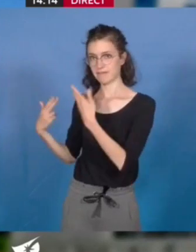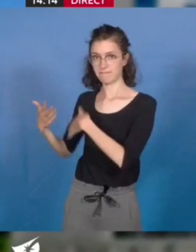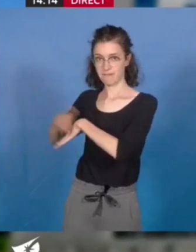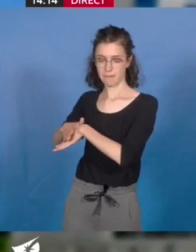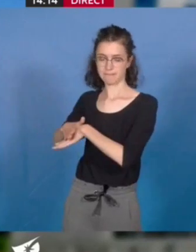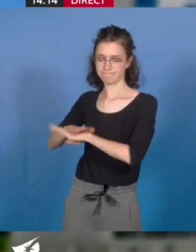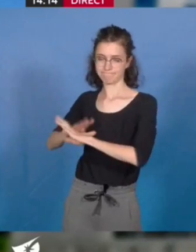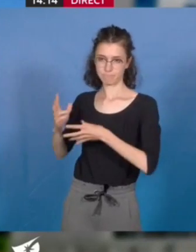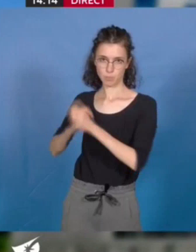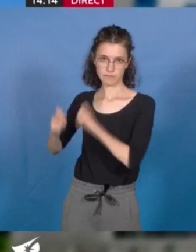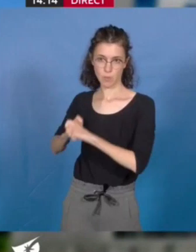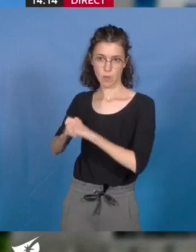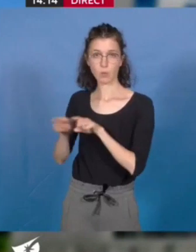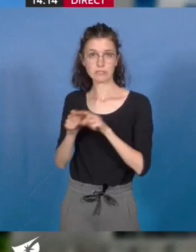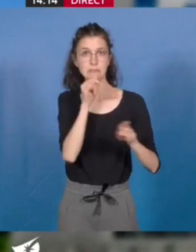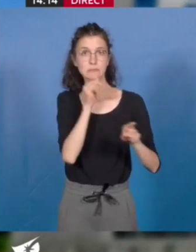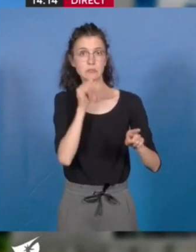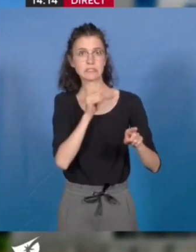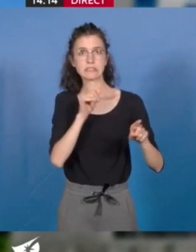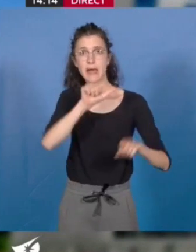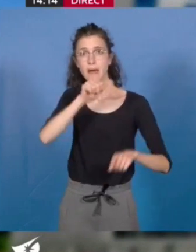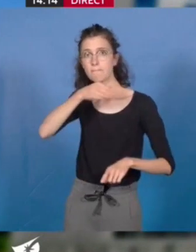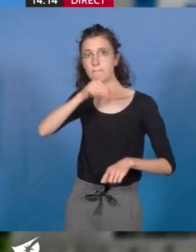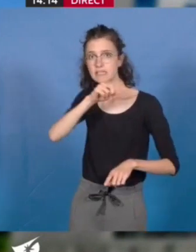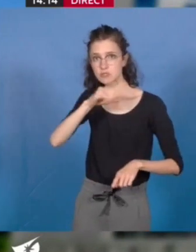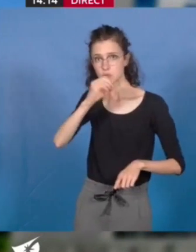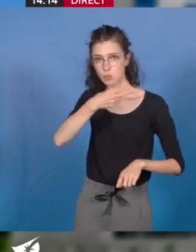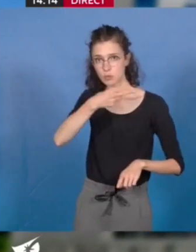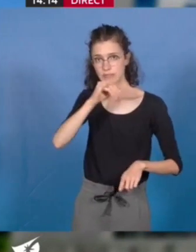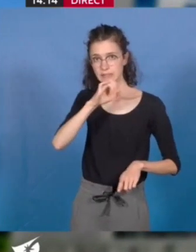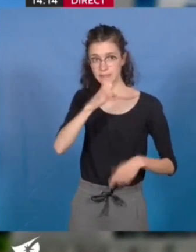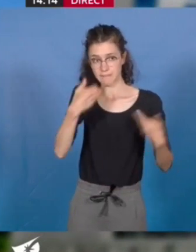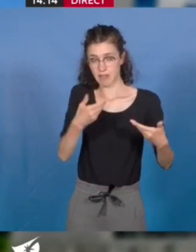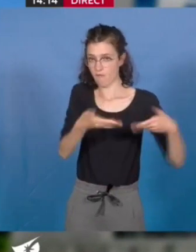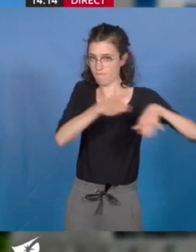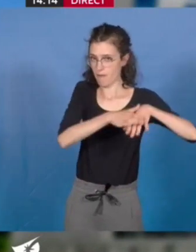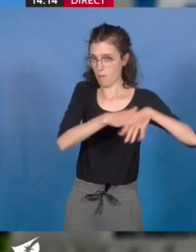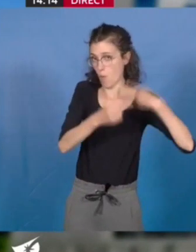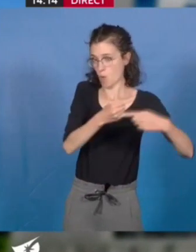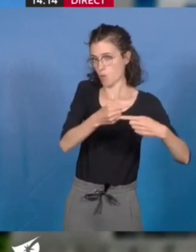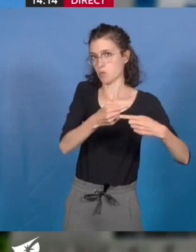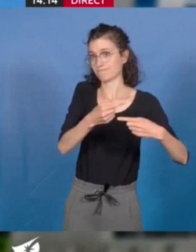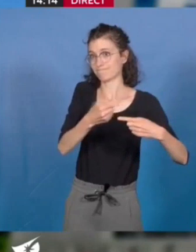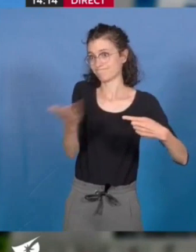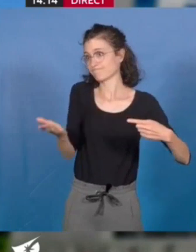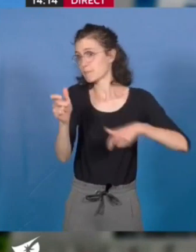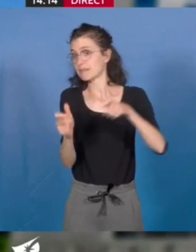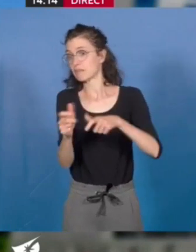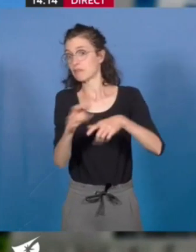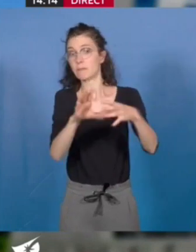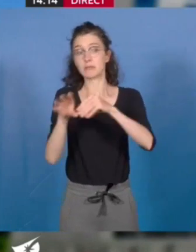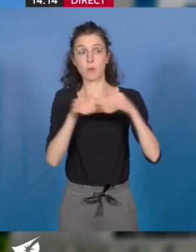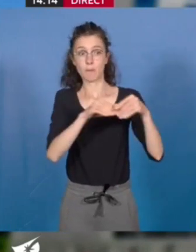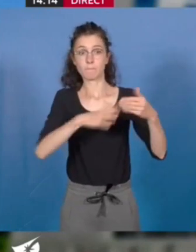Amazonie et du Rentière sont elles fermées pour travaux de maintenance et donc manquent à nos scolaires, aux clubs et citoyens proches de ces équipements.